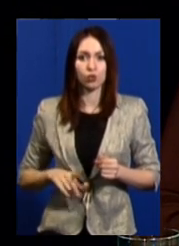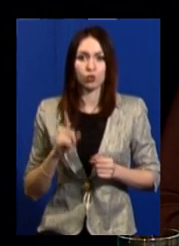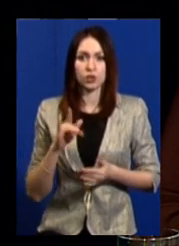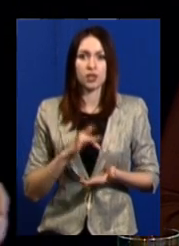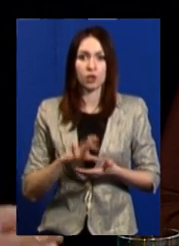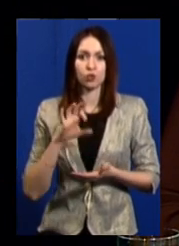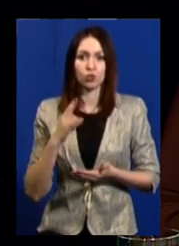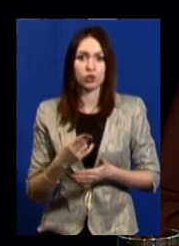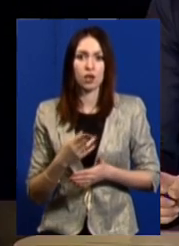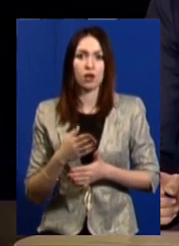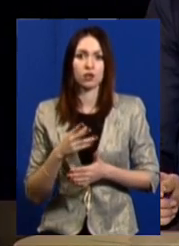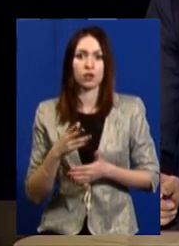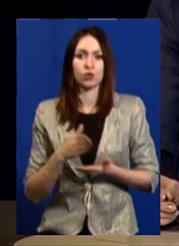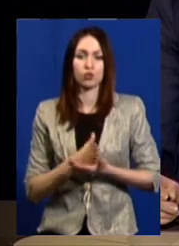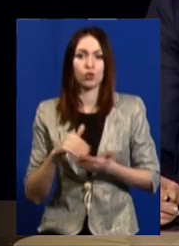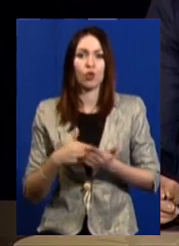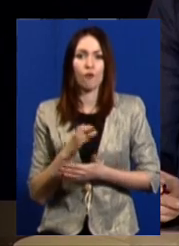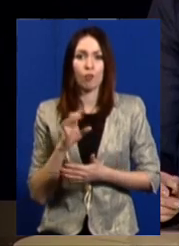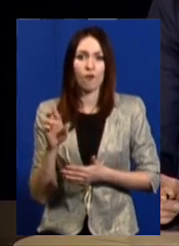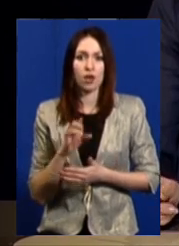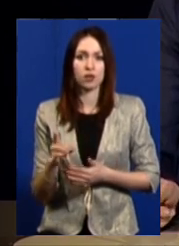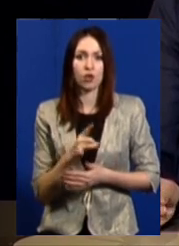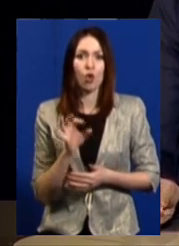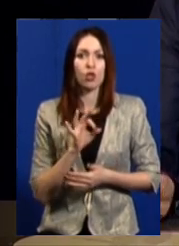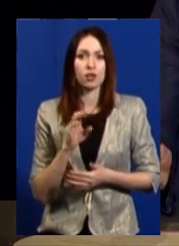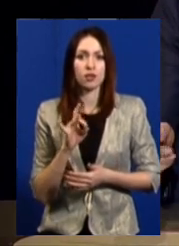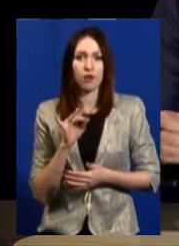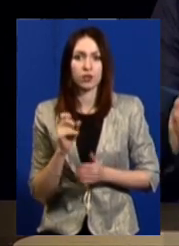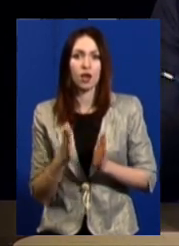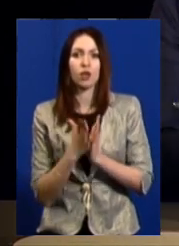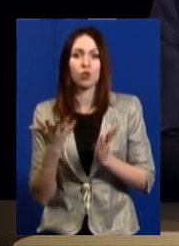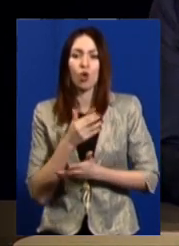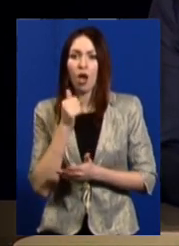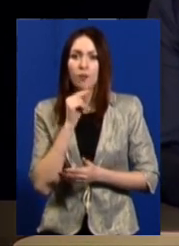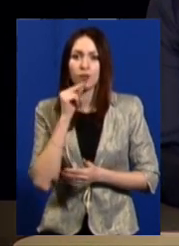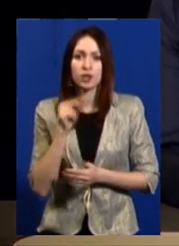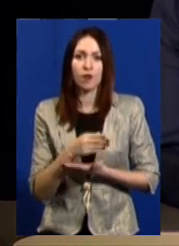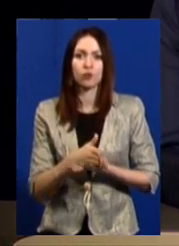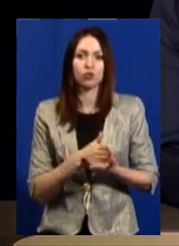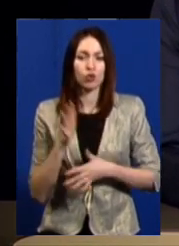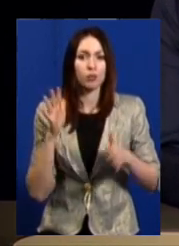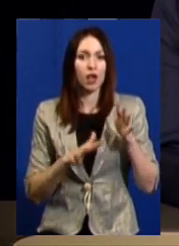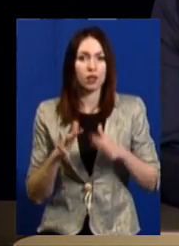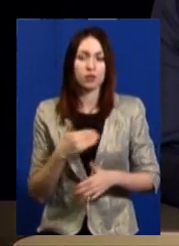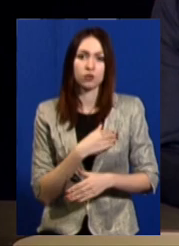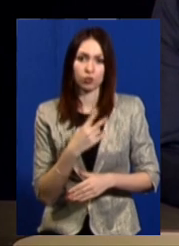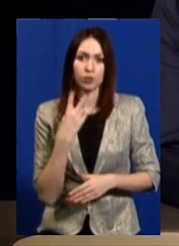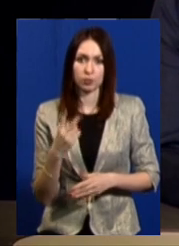Центру соціальних служб Новобуварського району Оленою Таркіною, яку звинувачують у службовій недбалості. Хочу, щоб ми подивилися з вами